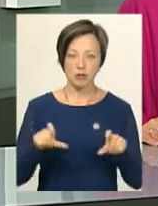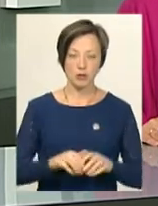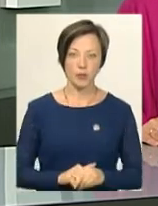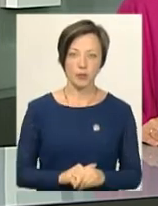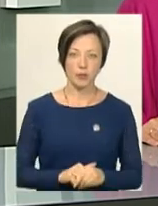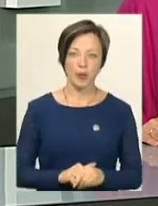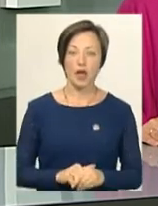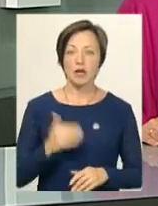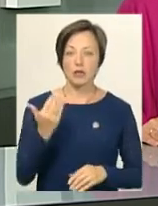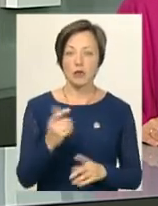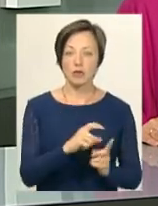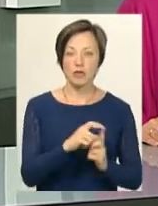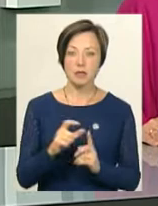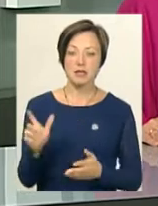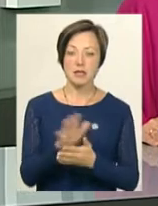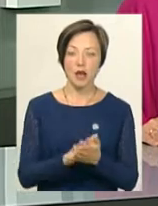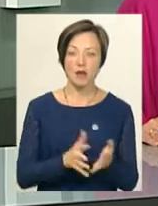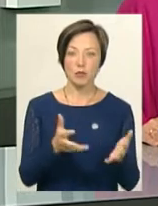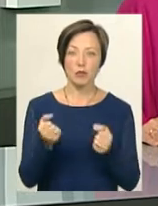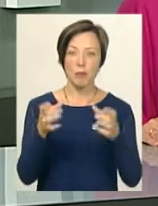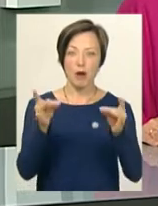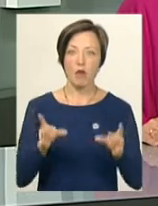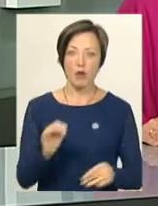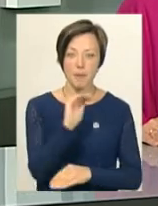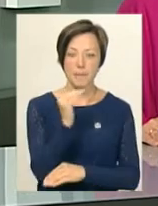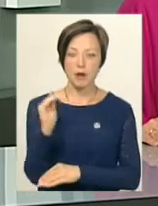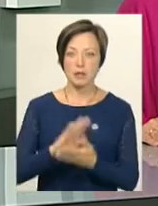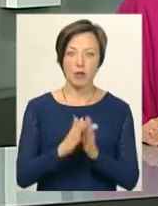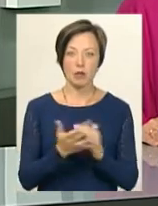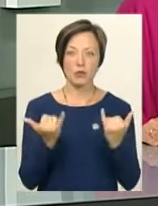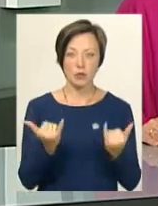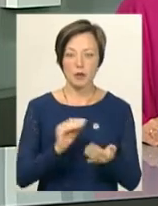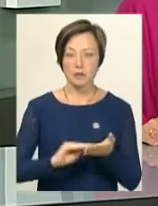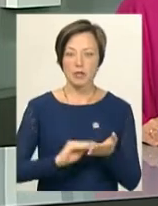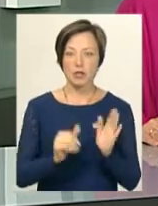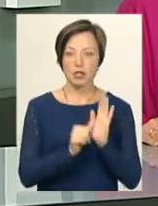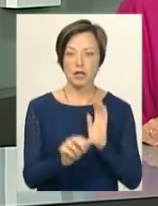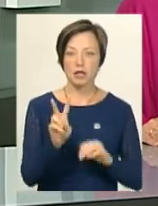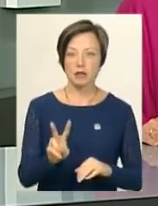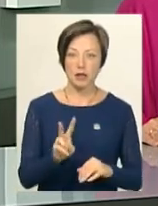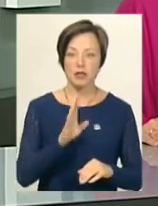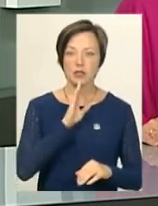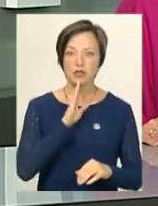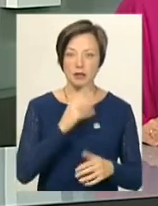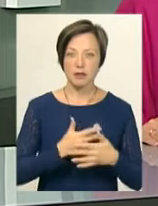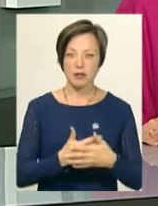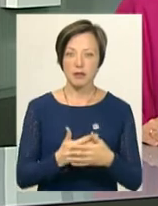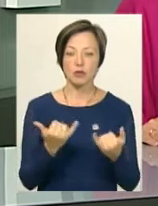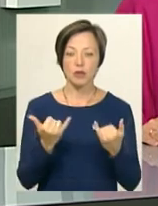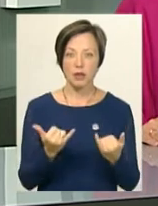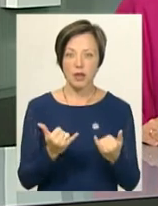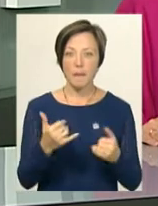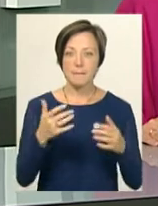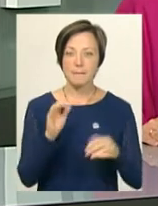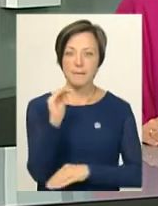Ропотан. За його словами, заяви на отримання пакунків малюка станом на сьогодні написали 62 породіллі. Нагадаю, бебі